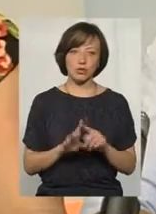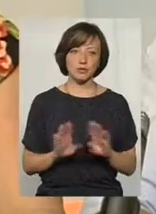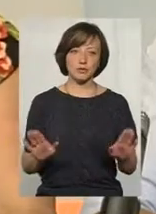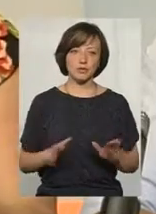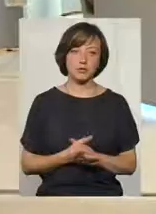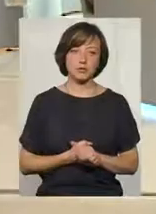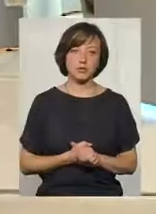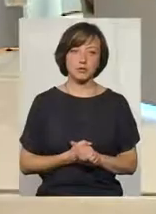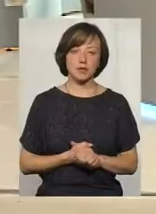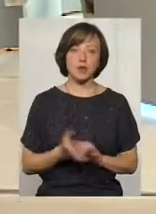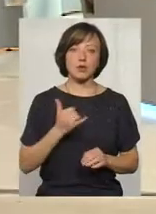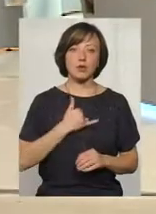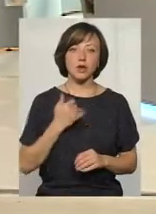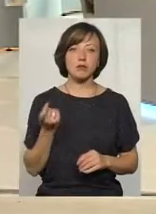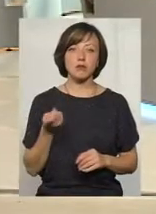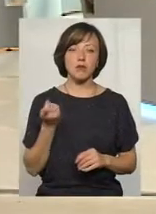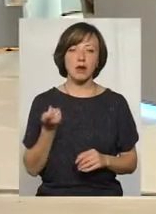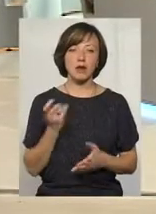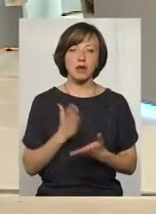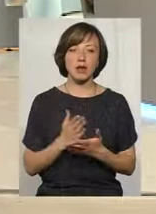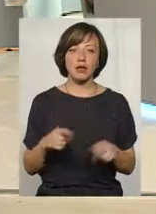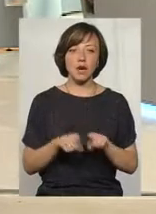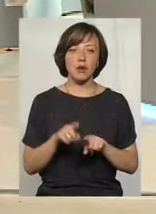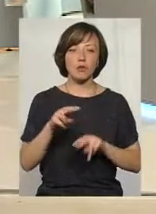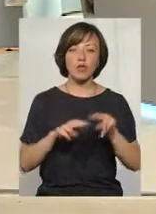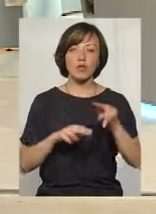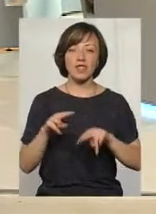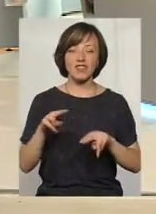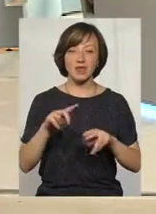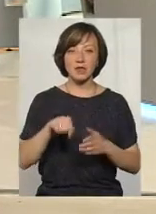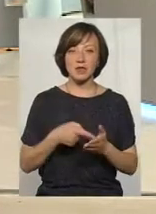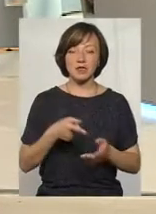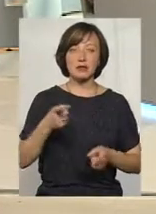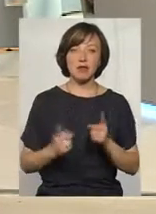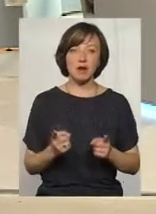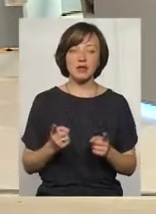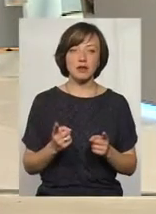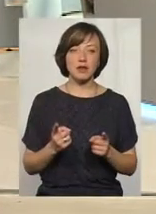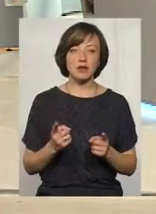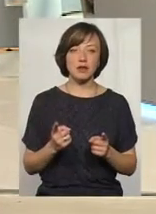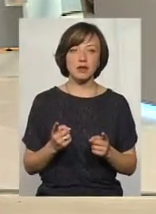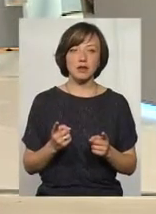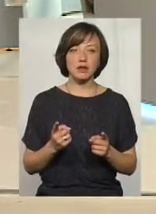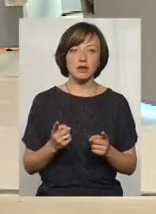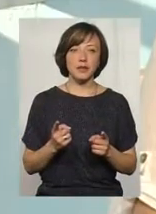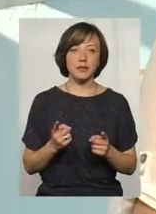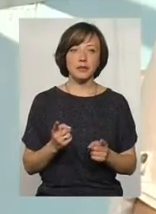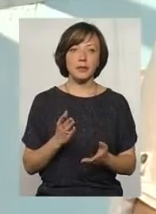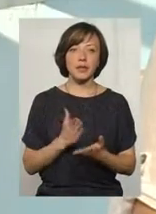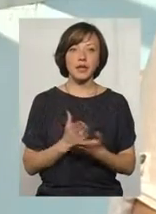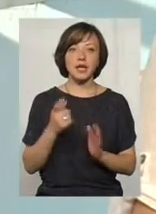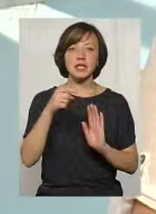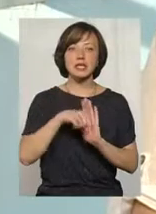Знаєте, в нас дуже мало є таких будівель в місті, які справді, правильно сказав пан Артем, є